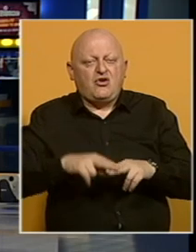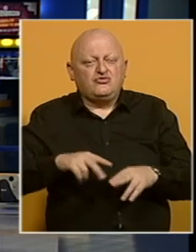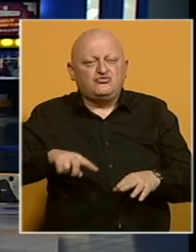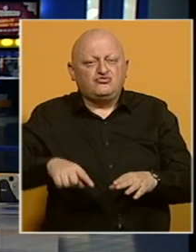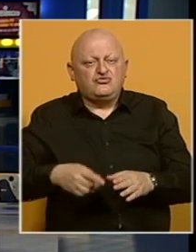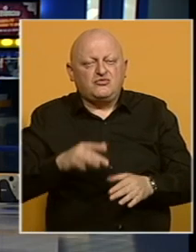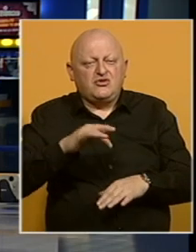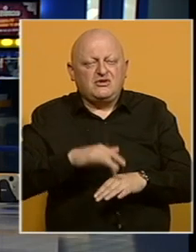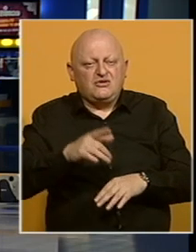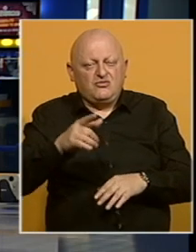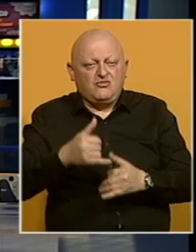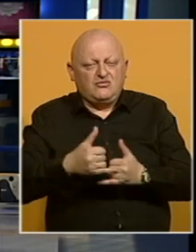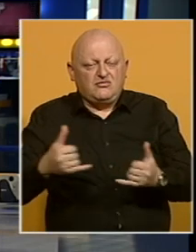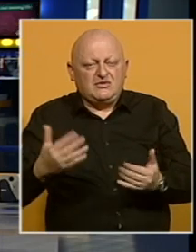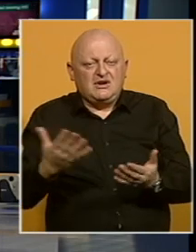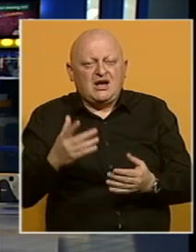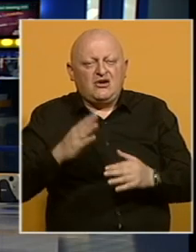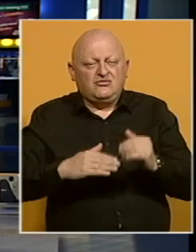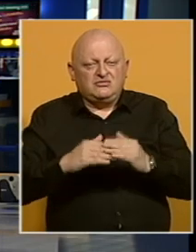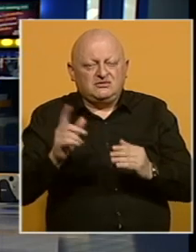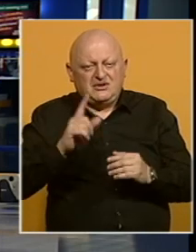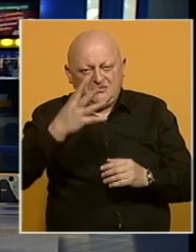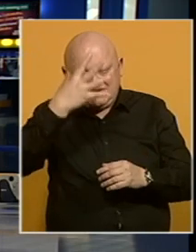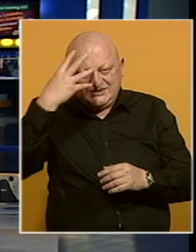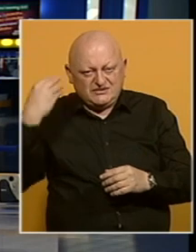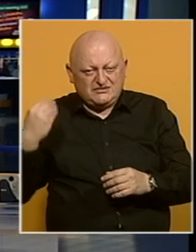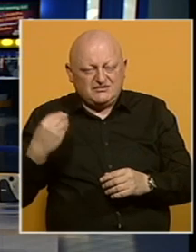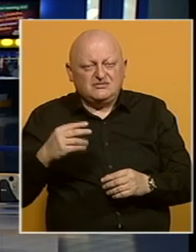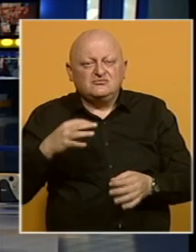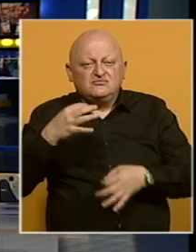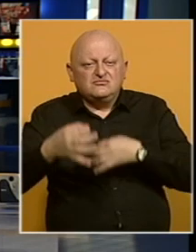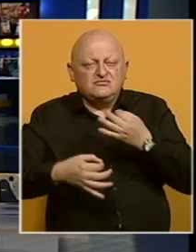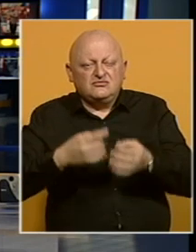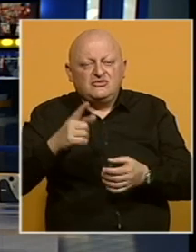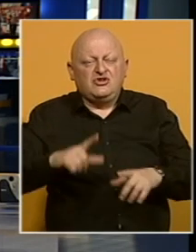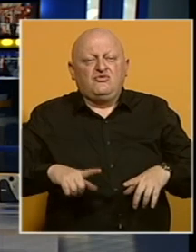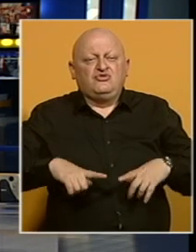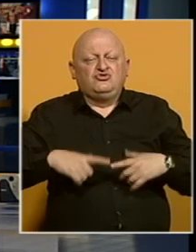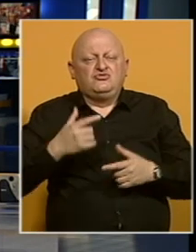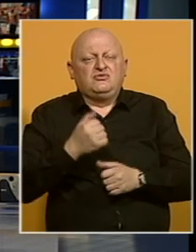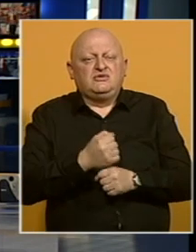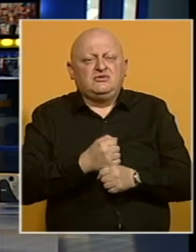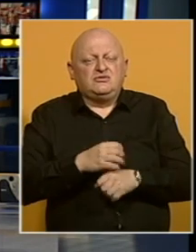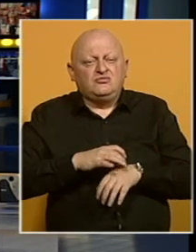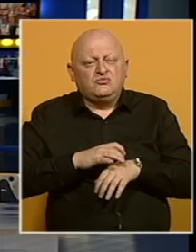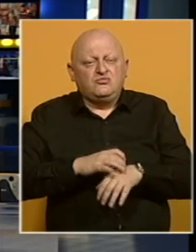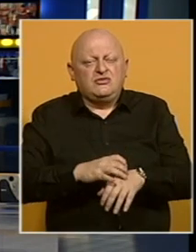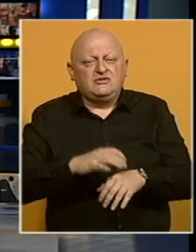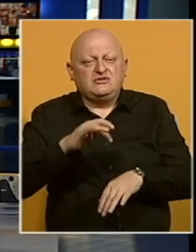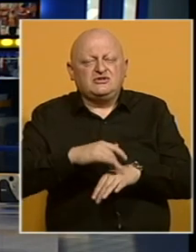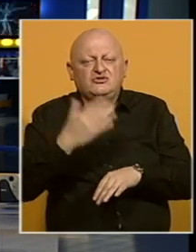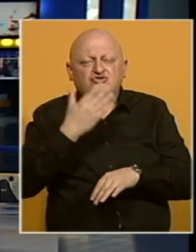dubog tragu u ovom gradu. Kako njihova dijela ne bi bila zaboravljena, istraživanja o njihovom životu i radu provode se u